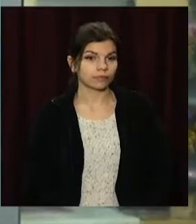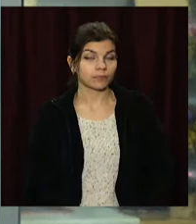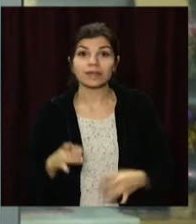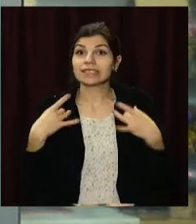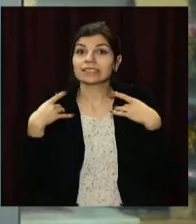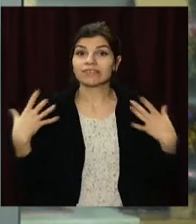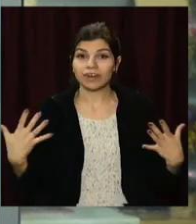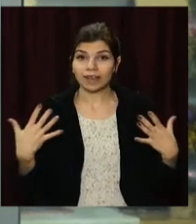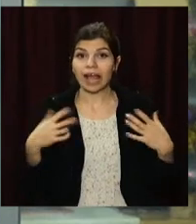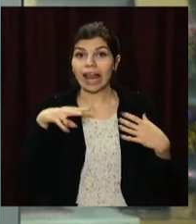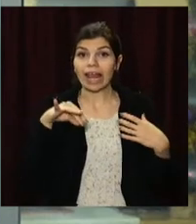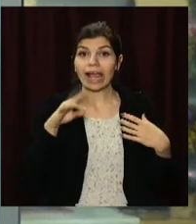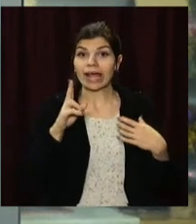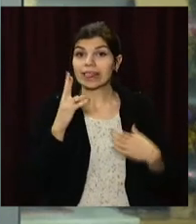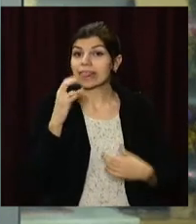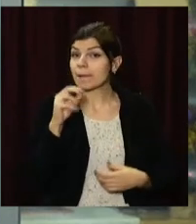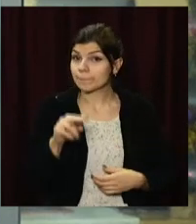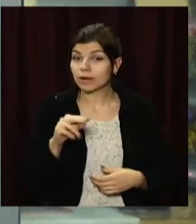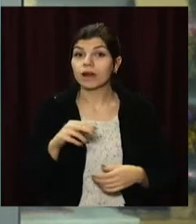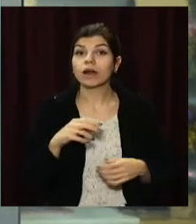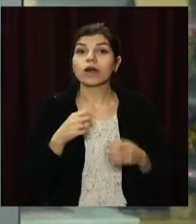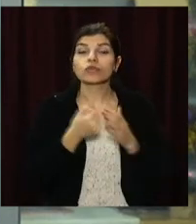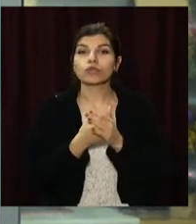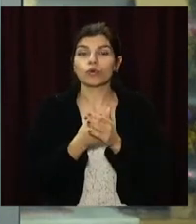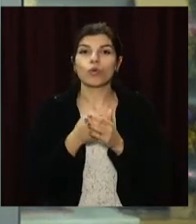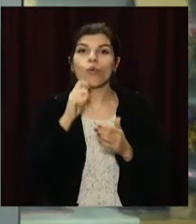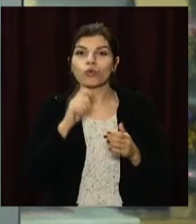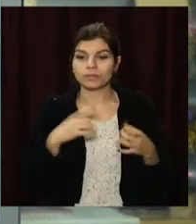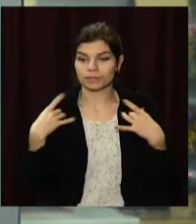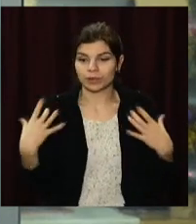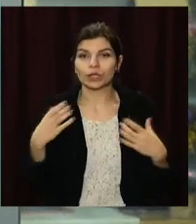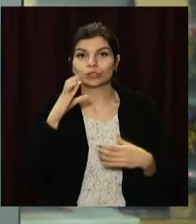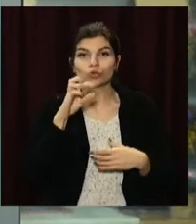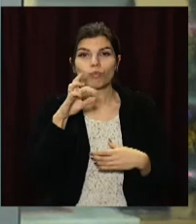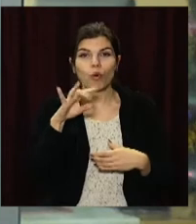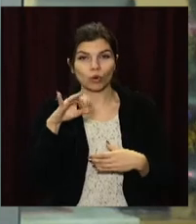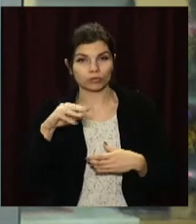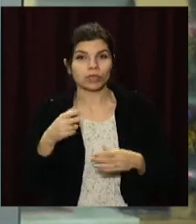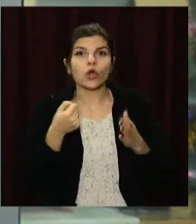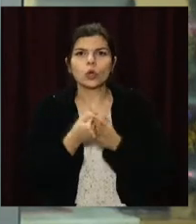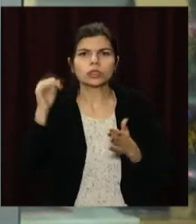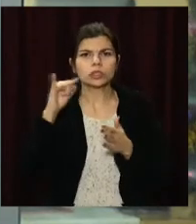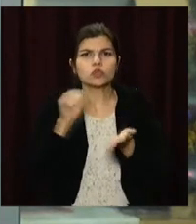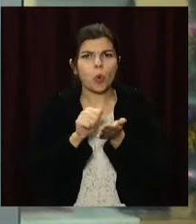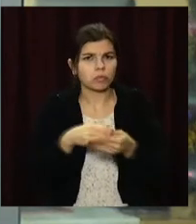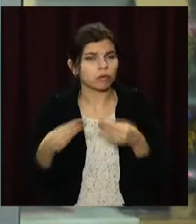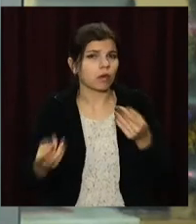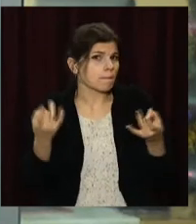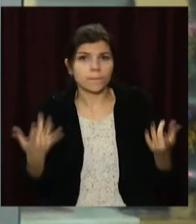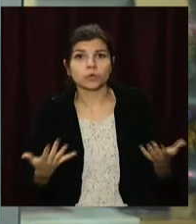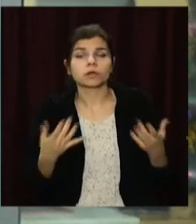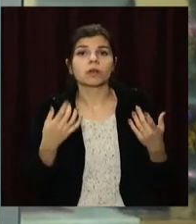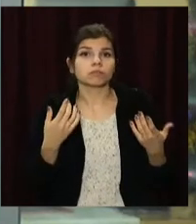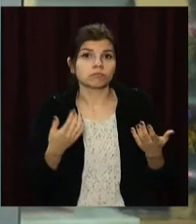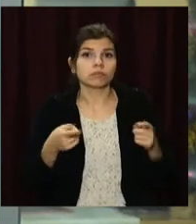Святковий лік НЕП у Дніпрі до Дня Соборності України. Вперше роздаватимуть історичний документ «Просто неба»,